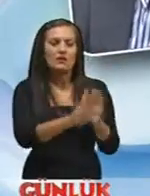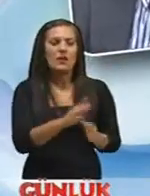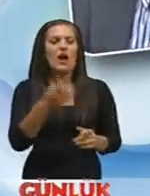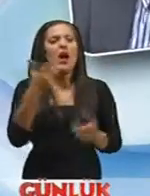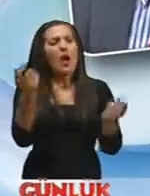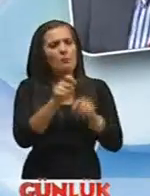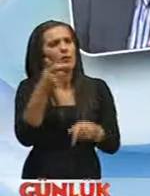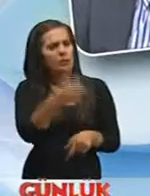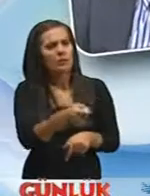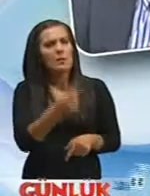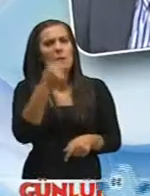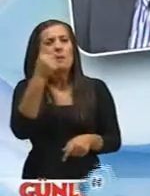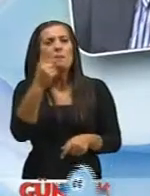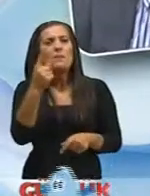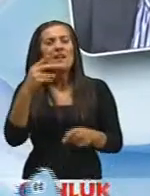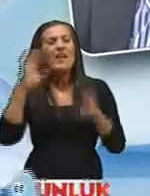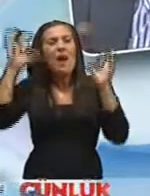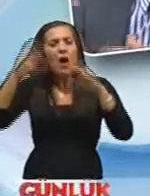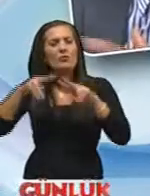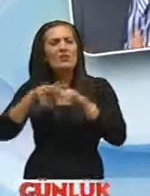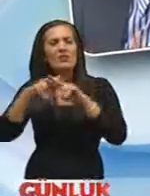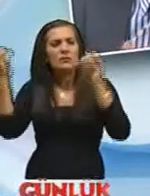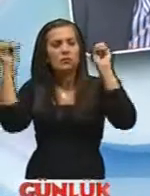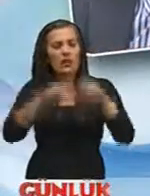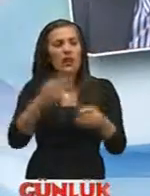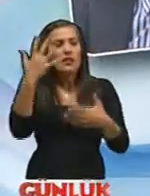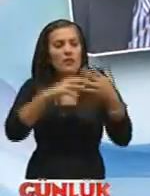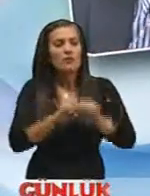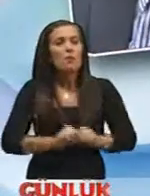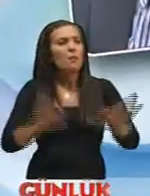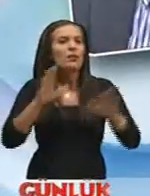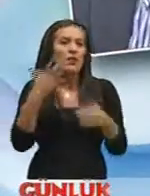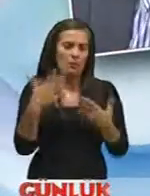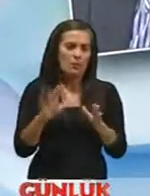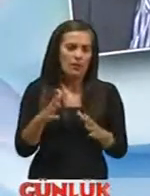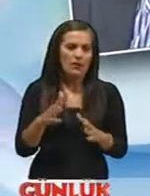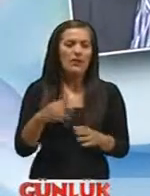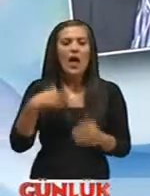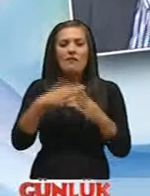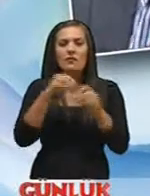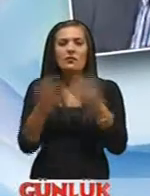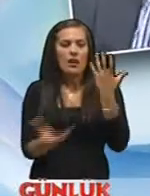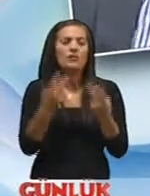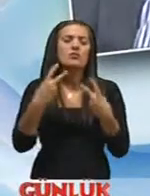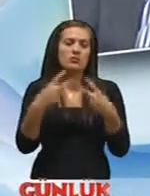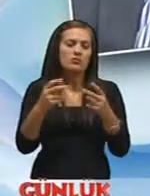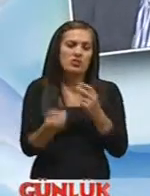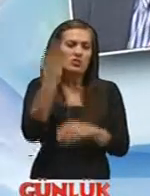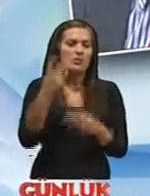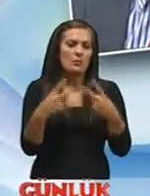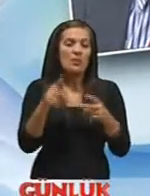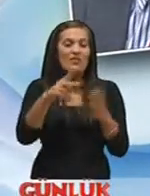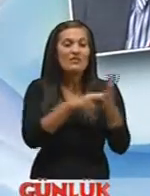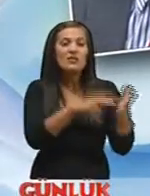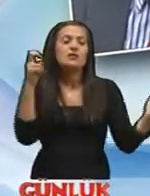kapalı televizyon bir yıldırım düşer, televizyon patlayabilir, yüksek voltajdan evde yangına sebep olabilir o fişini çekmiş